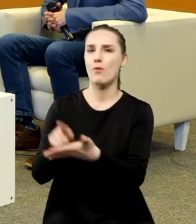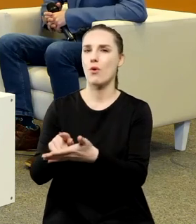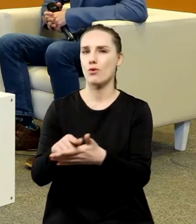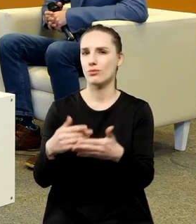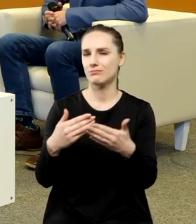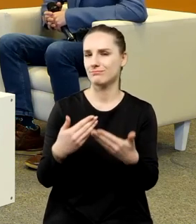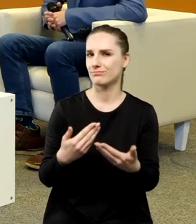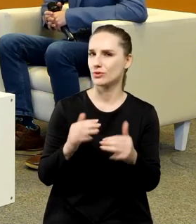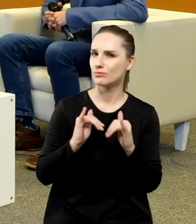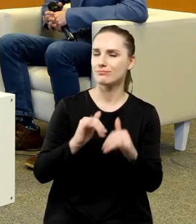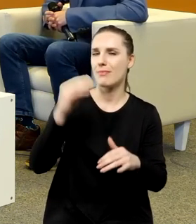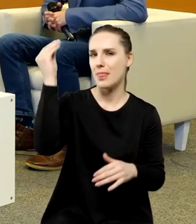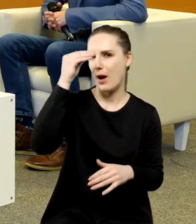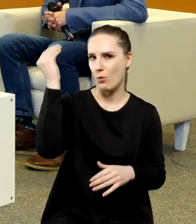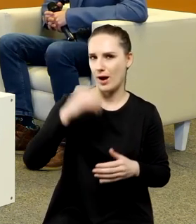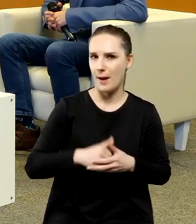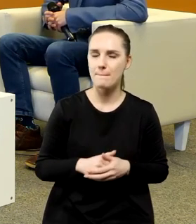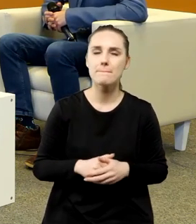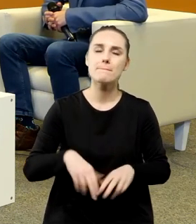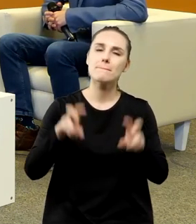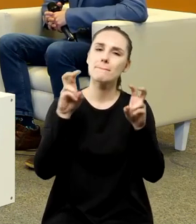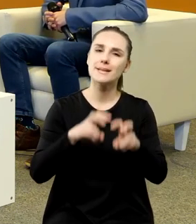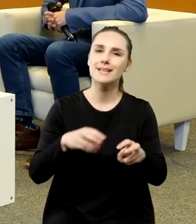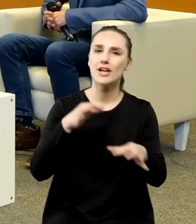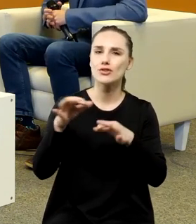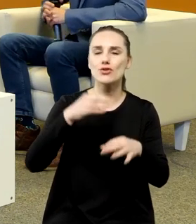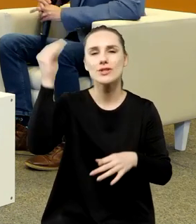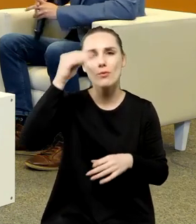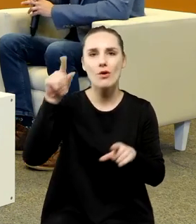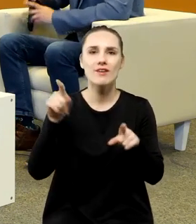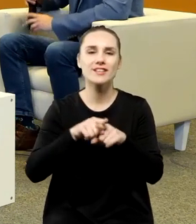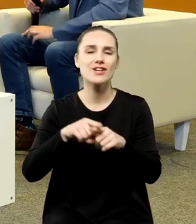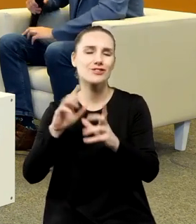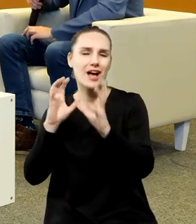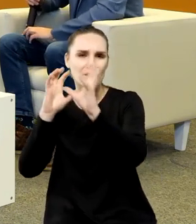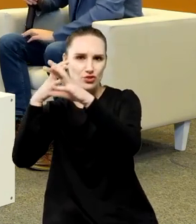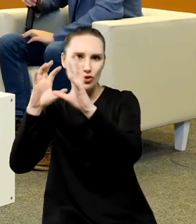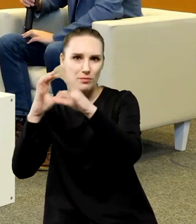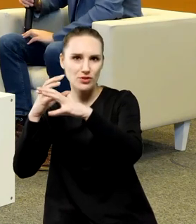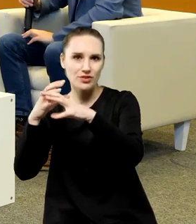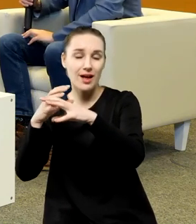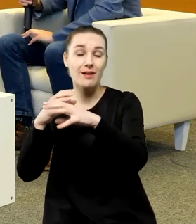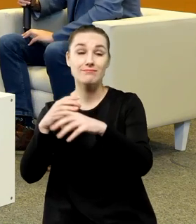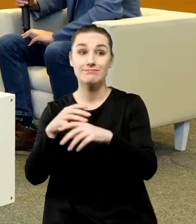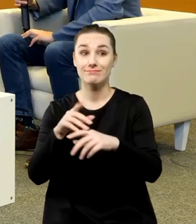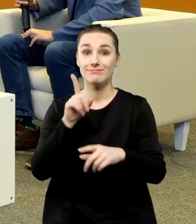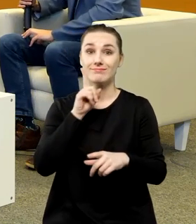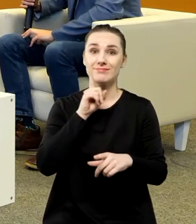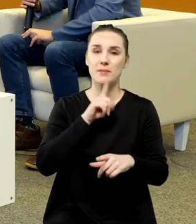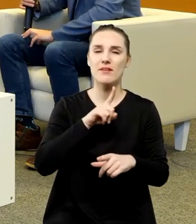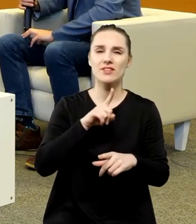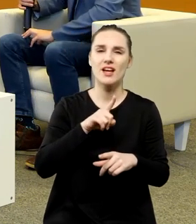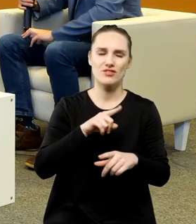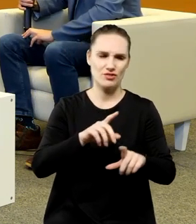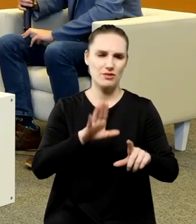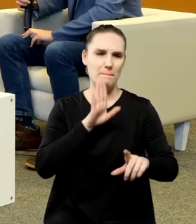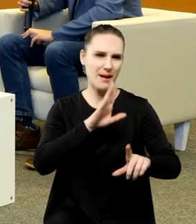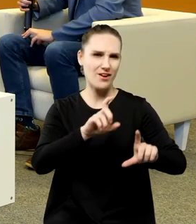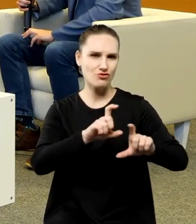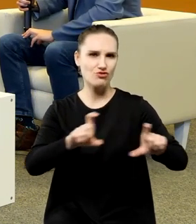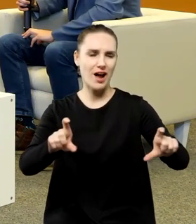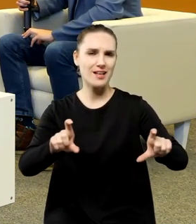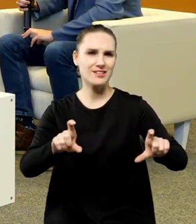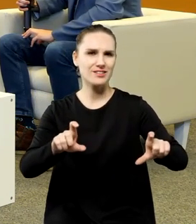historyczno-naukowe historyczno-astronomiczne w szczególności przeżywały w okolicach tej rocznicy jeszcze